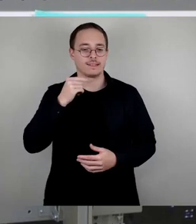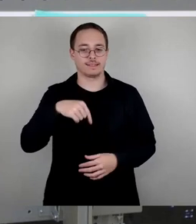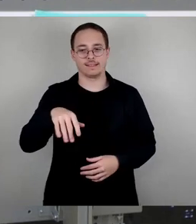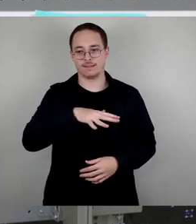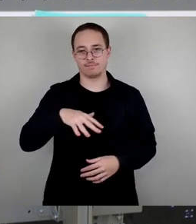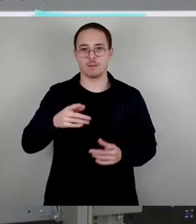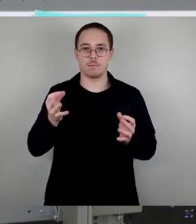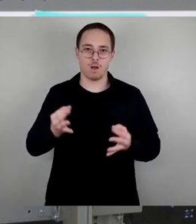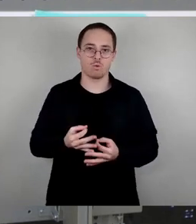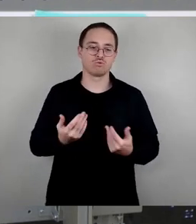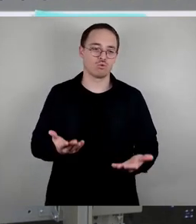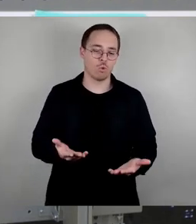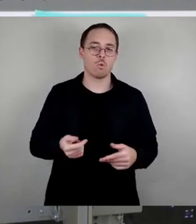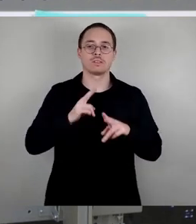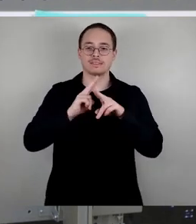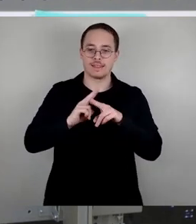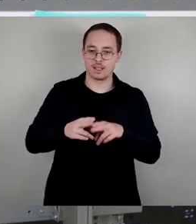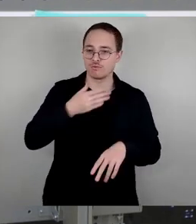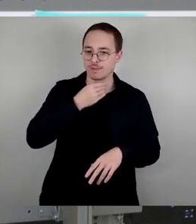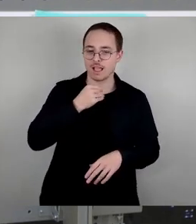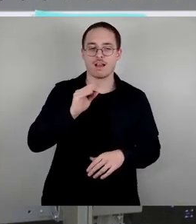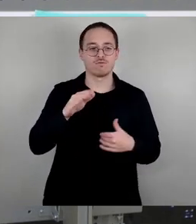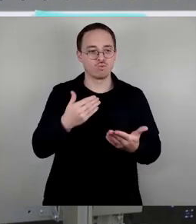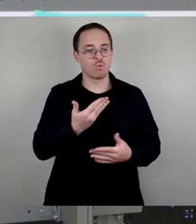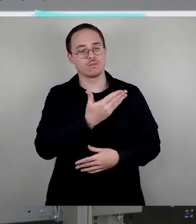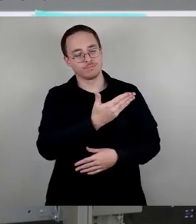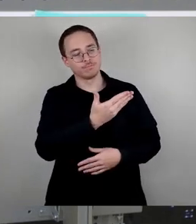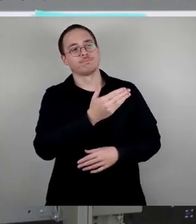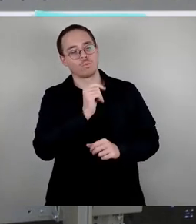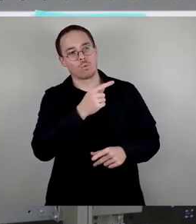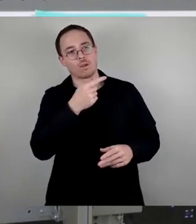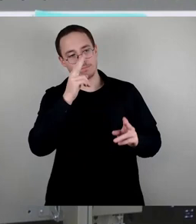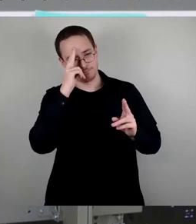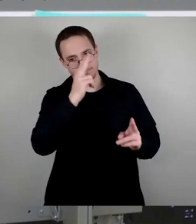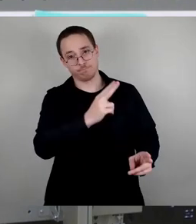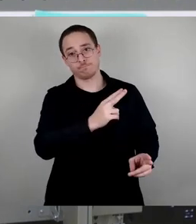Sanierungsbedarf damit auch letzten Endes mit zu beachten. Das sind Überlegungen,